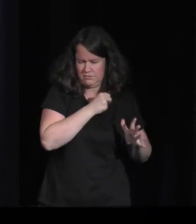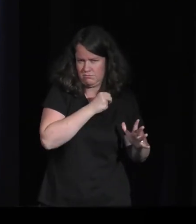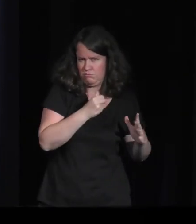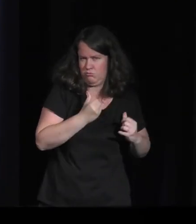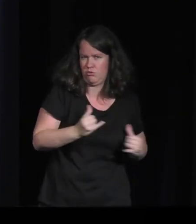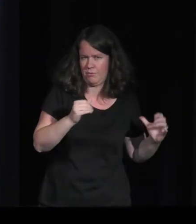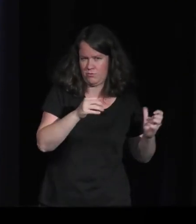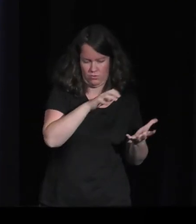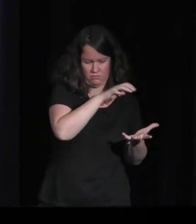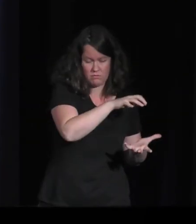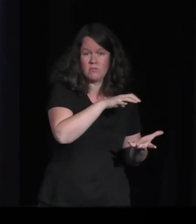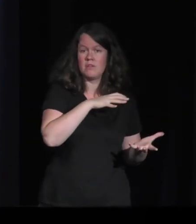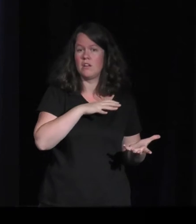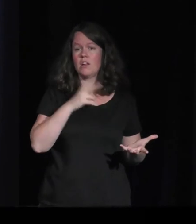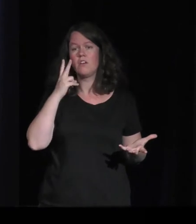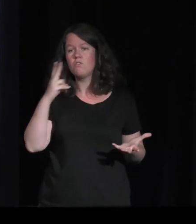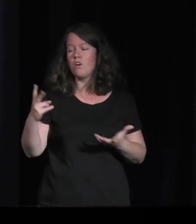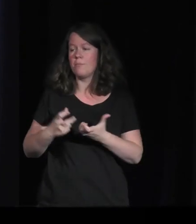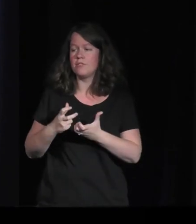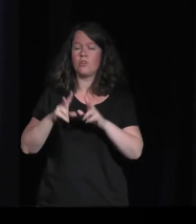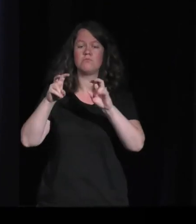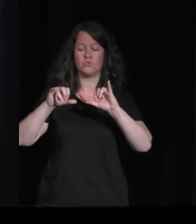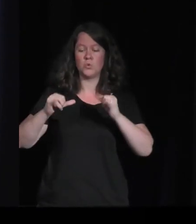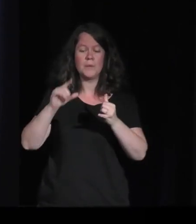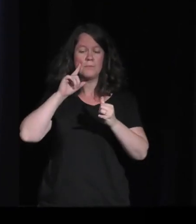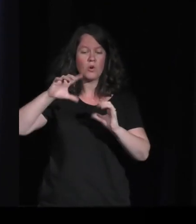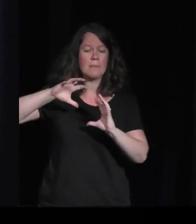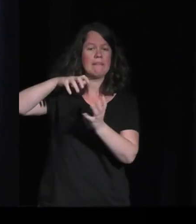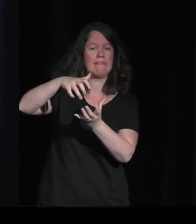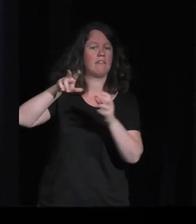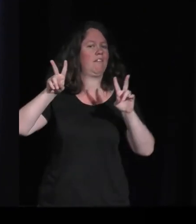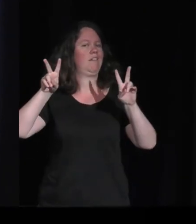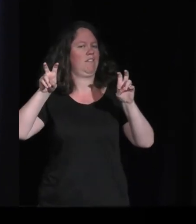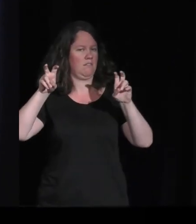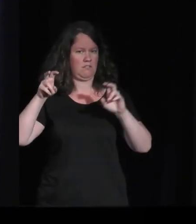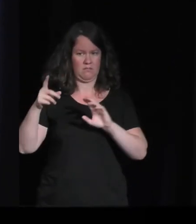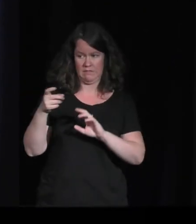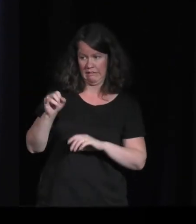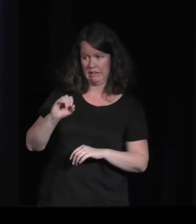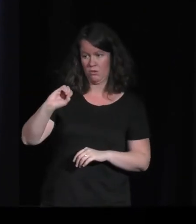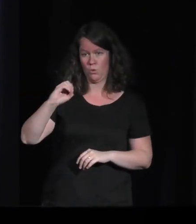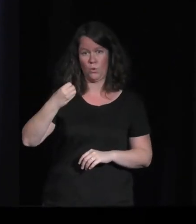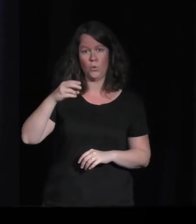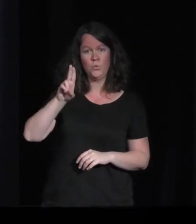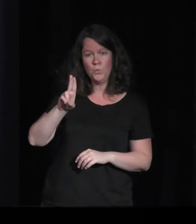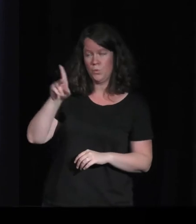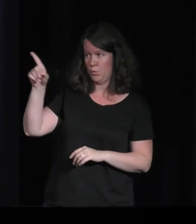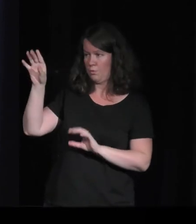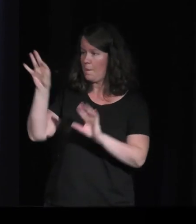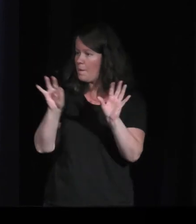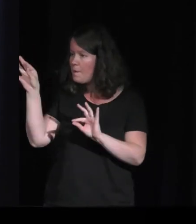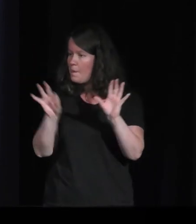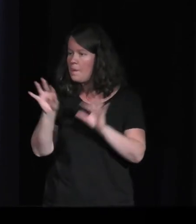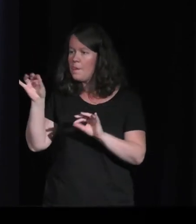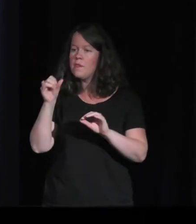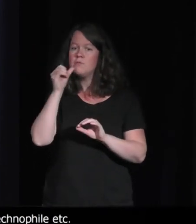il y notamment une initiative qui'appelait Playing for the Planet, qui est l'ONU, qui a rassemblé en 2019 tout un tas de tout petits développeurs indépendants